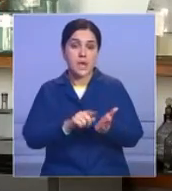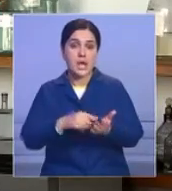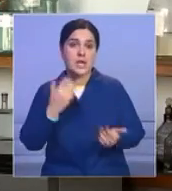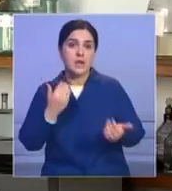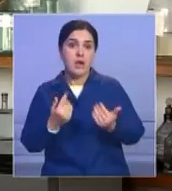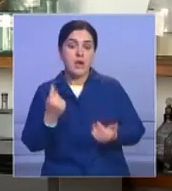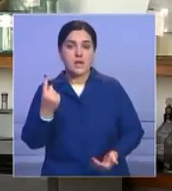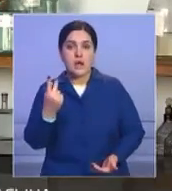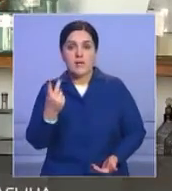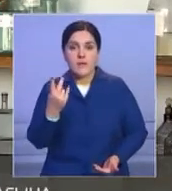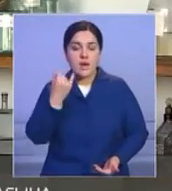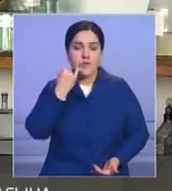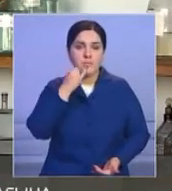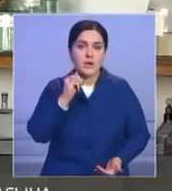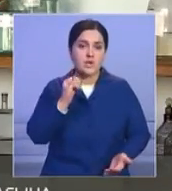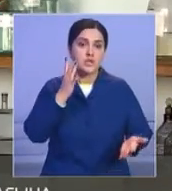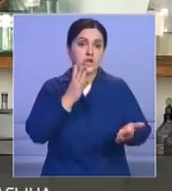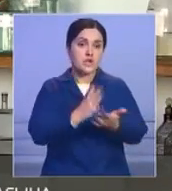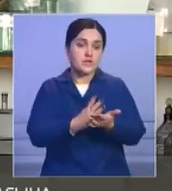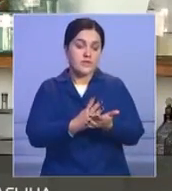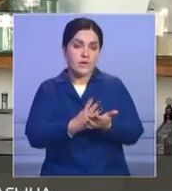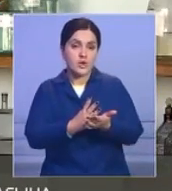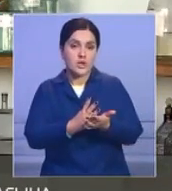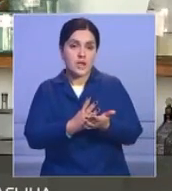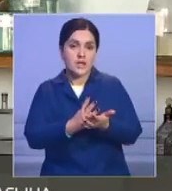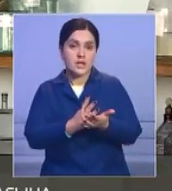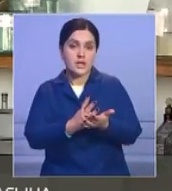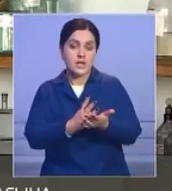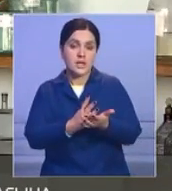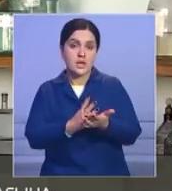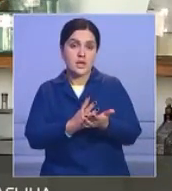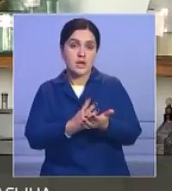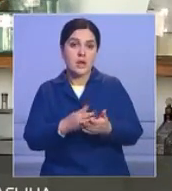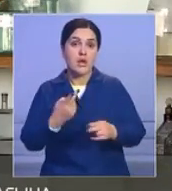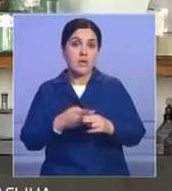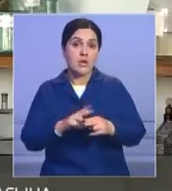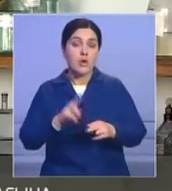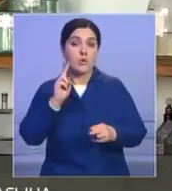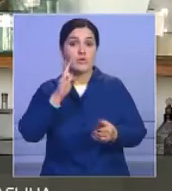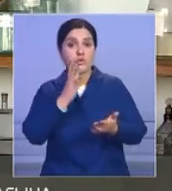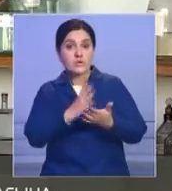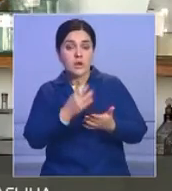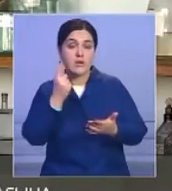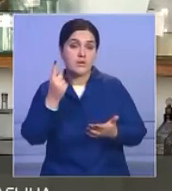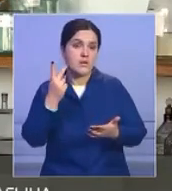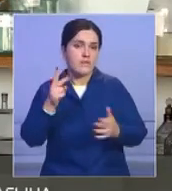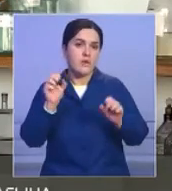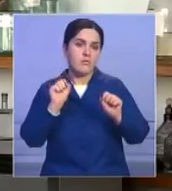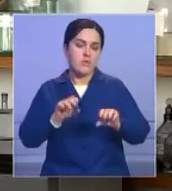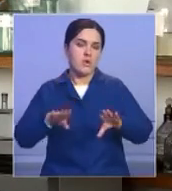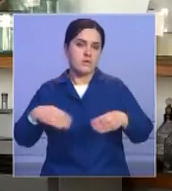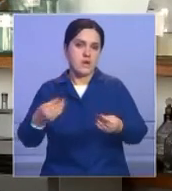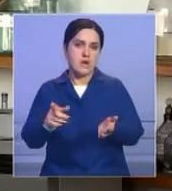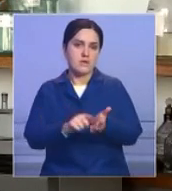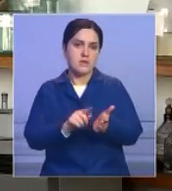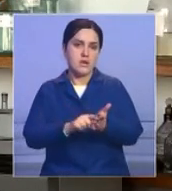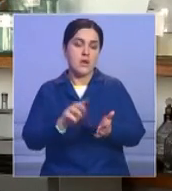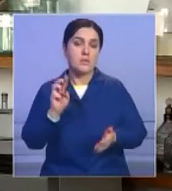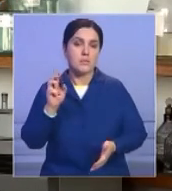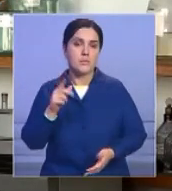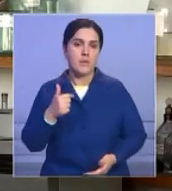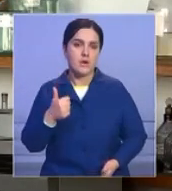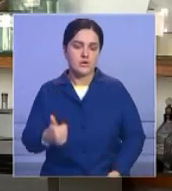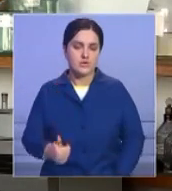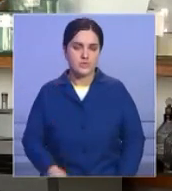четверки, включая эти четверки тоже к пятерке, могли бы, дали бы стипендии этим студентам, хорошо было бы.